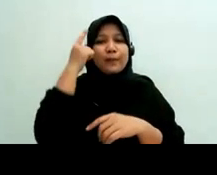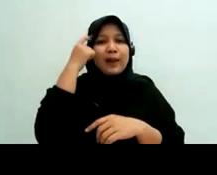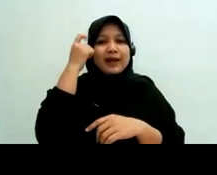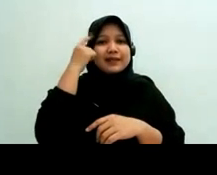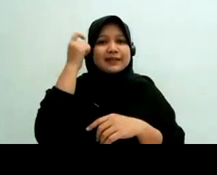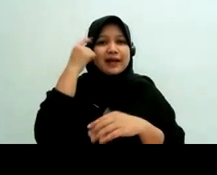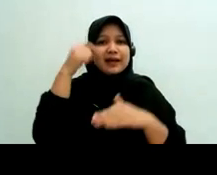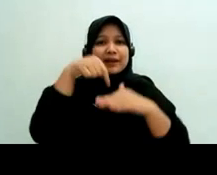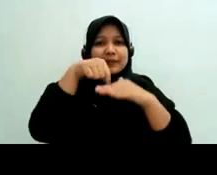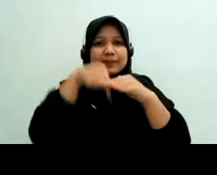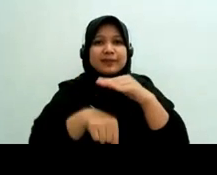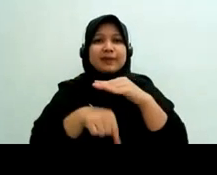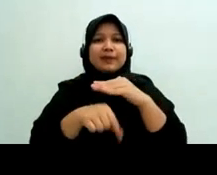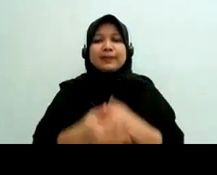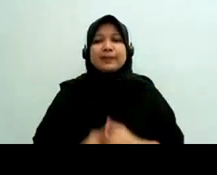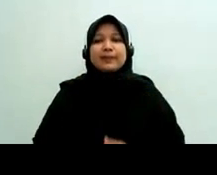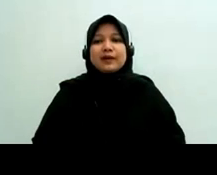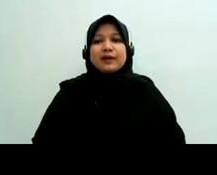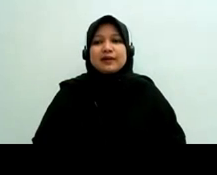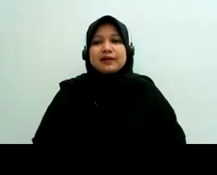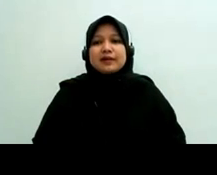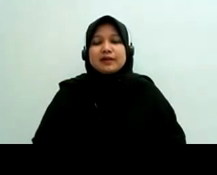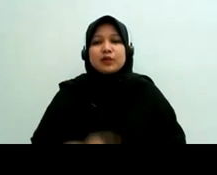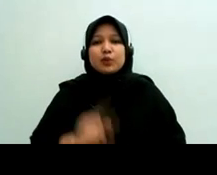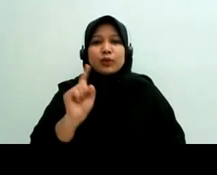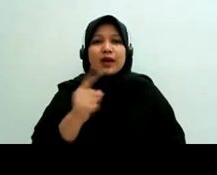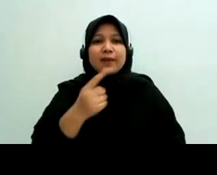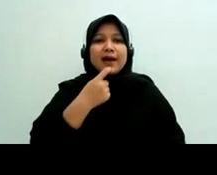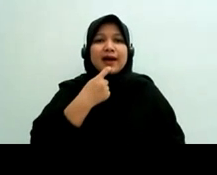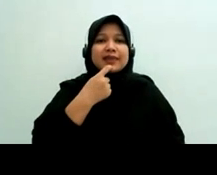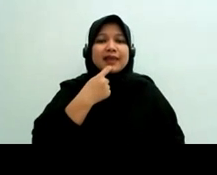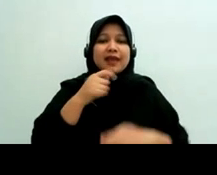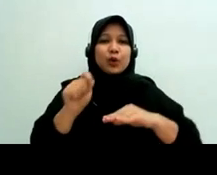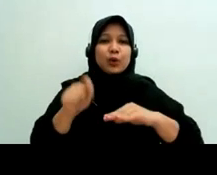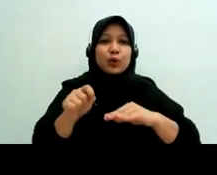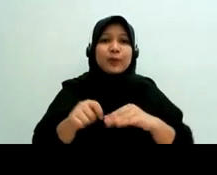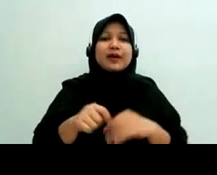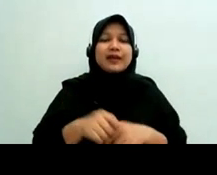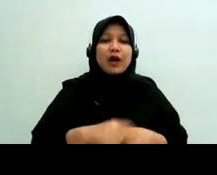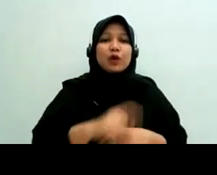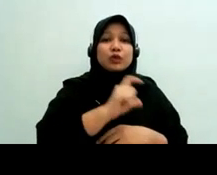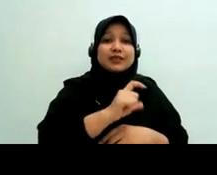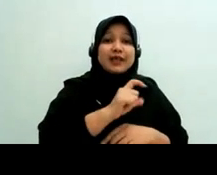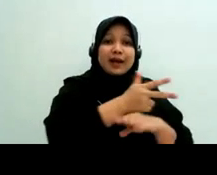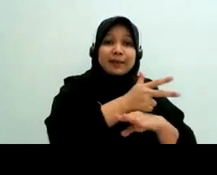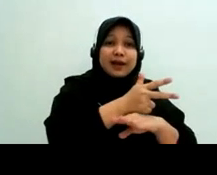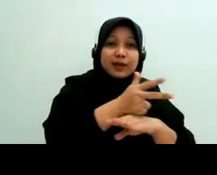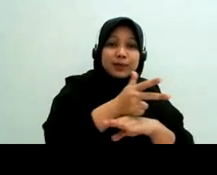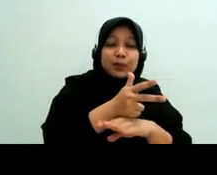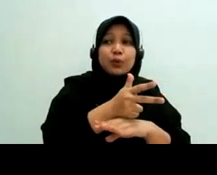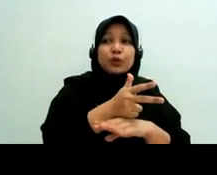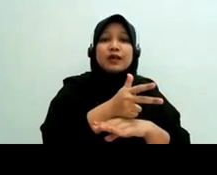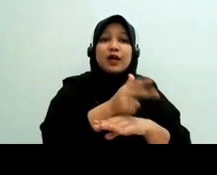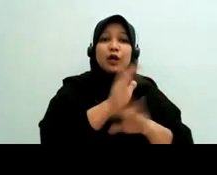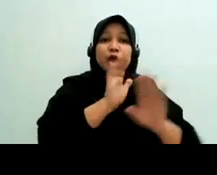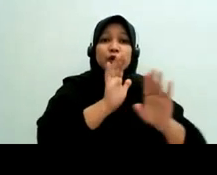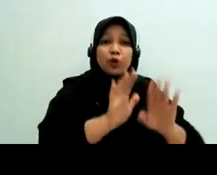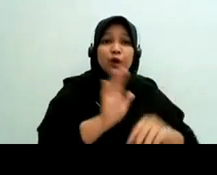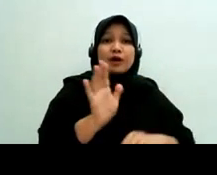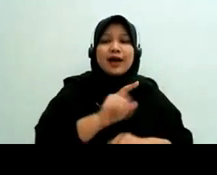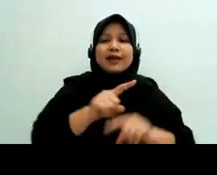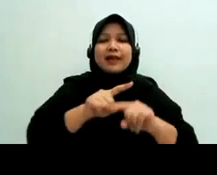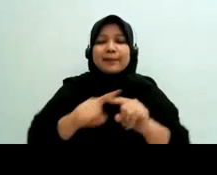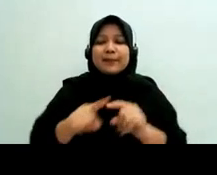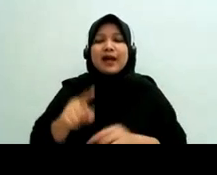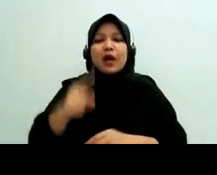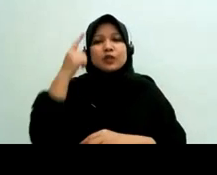pasai terkait dengan hukum gitu ya selain teknik-teknik peliputan bagaimana meliput isu tapi bagaimana hukum itu sendiri harus